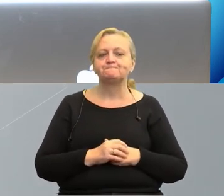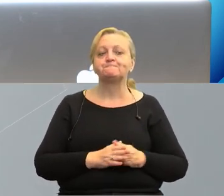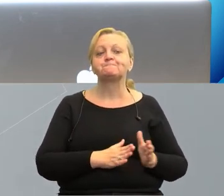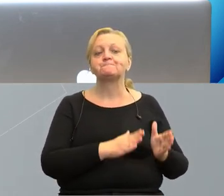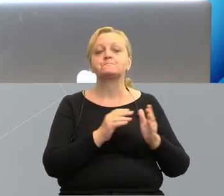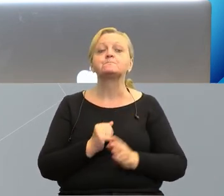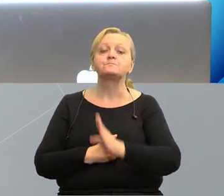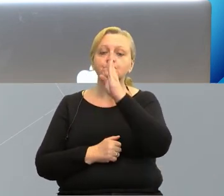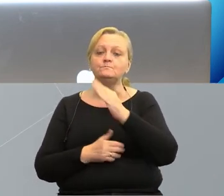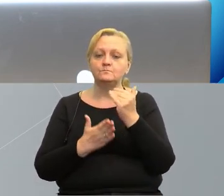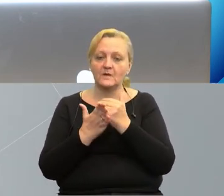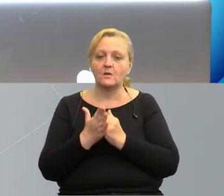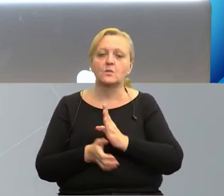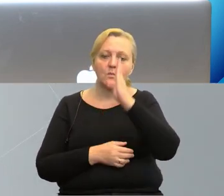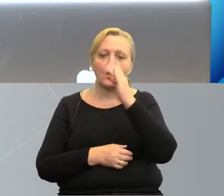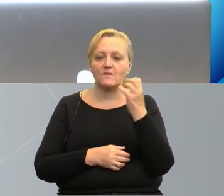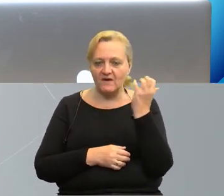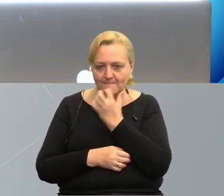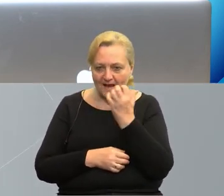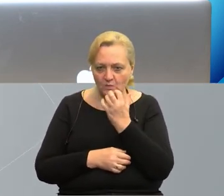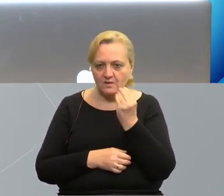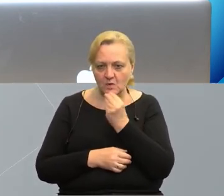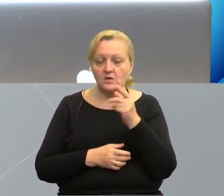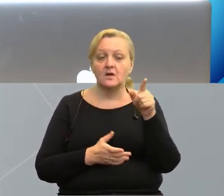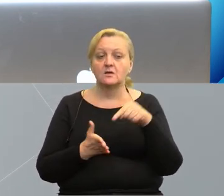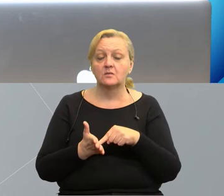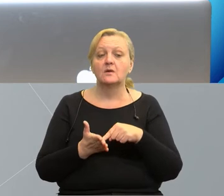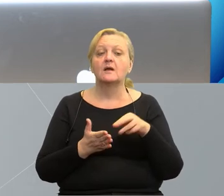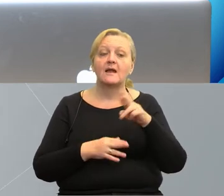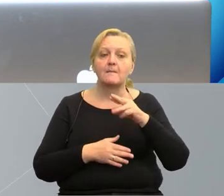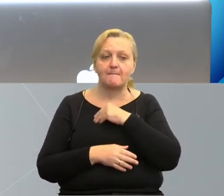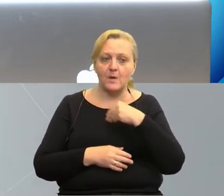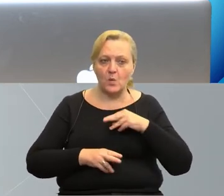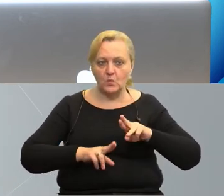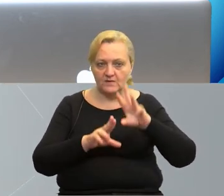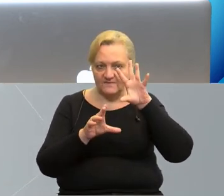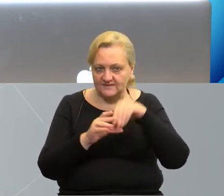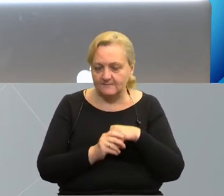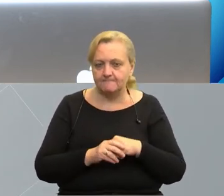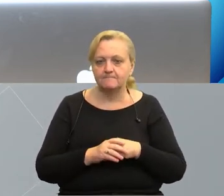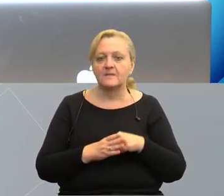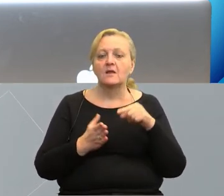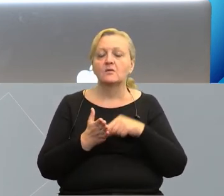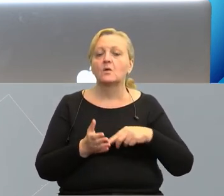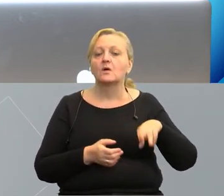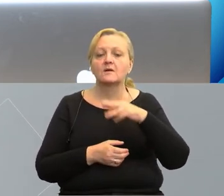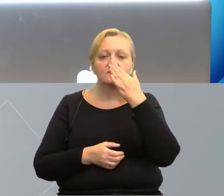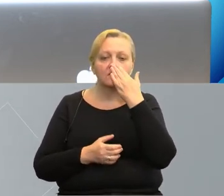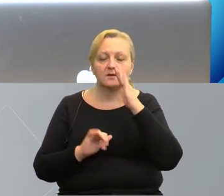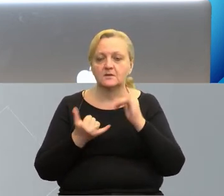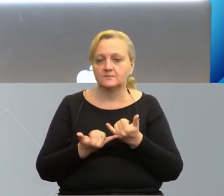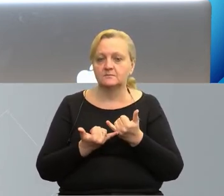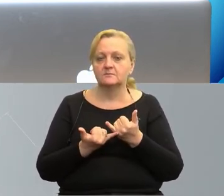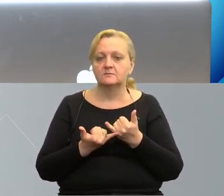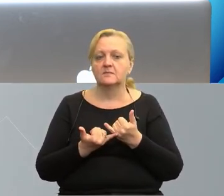Na północy mamy program południowy Bałtyk z udziałem prócz podregionów z Polski, także są to regiony z